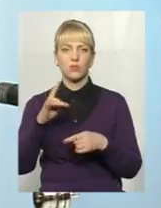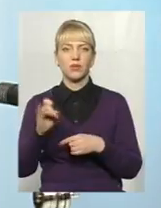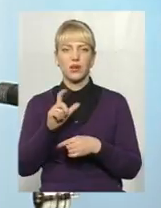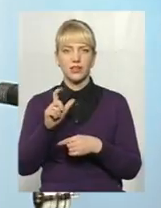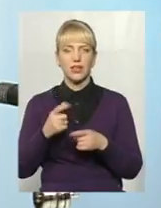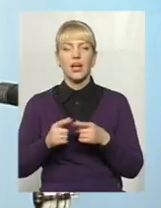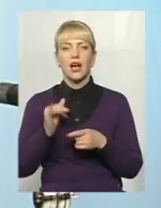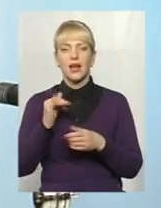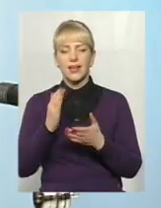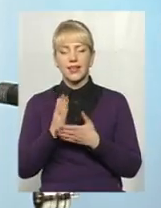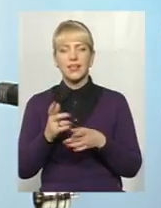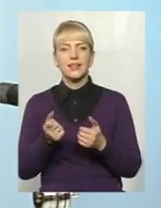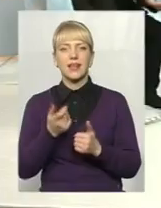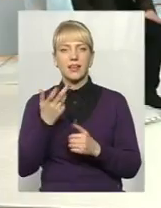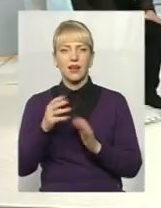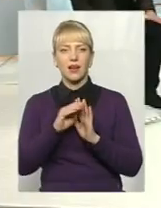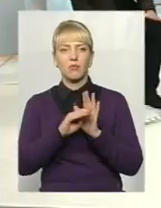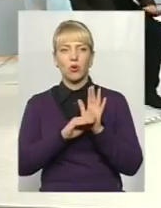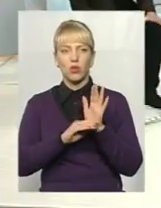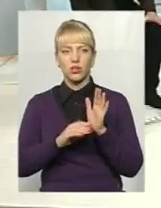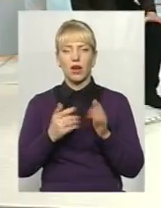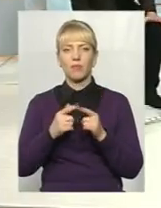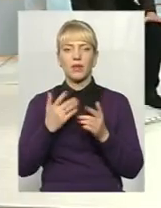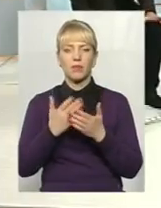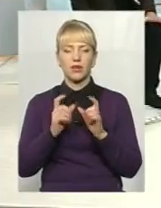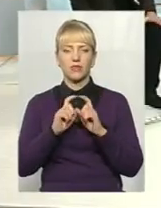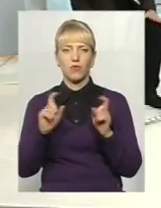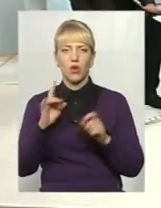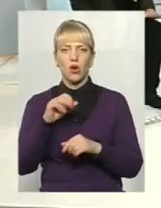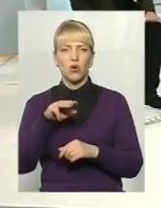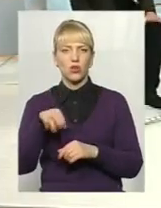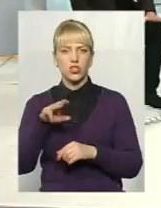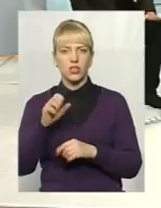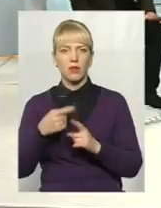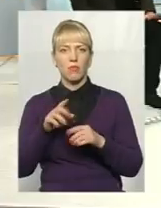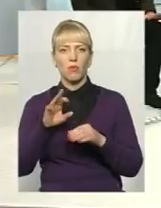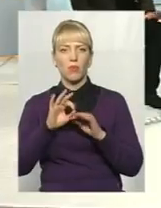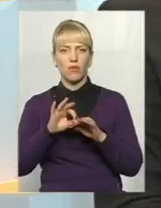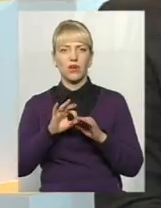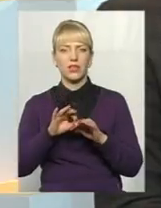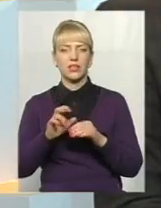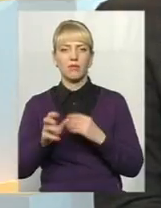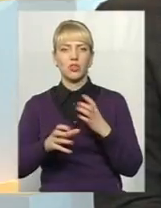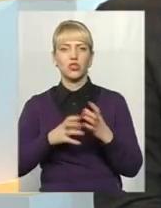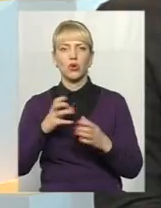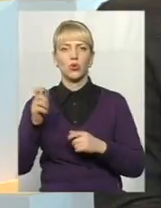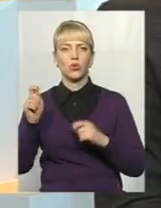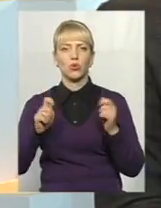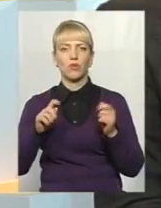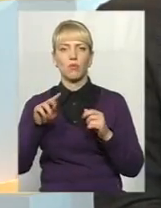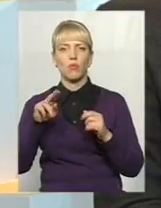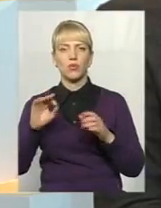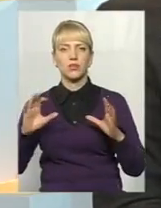є в нас кілька програм, які з фондом Ротшильда ми спрацювали по проведенню, наприклад, міжнародній конференції по